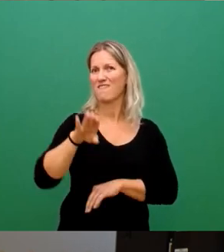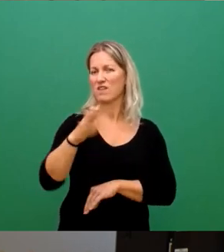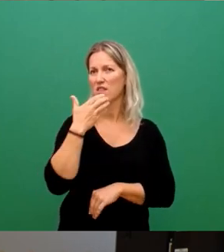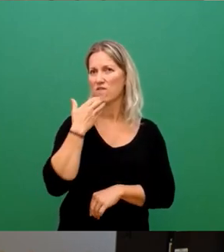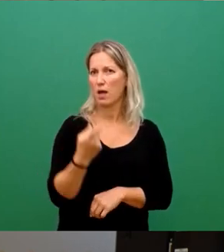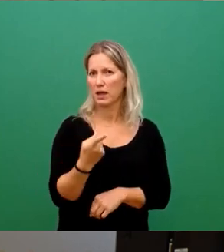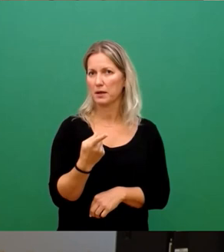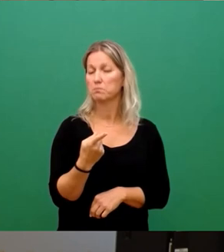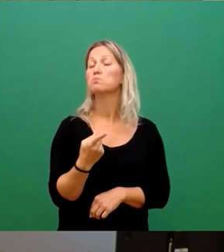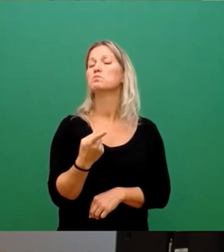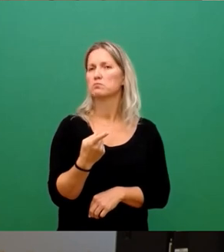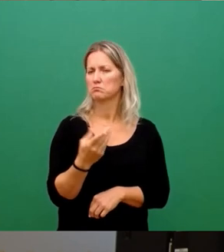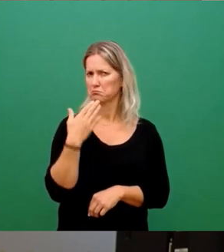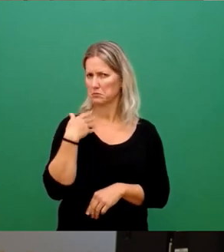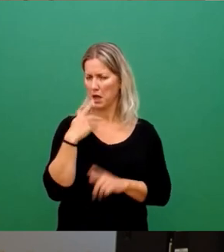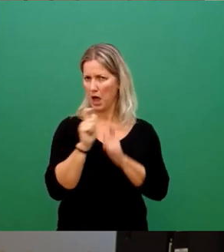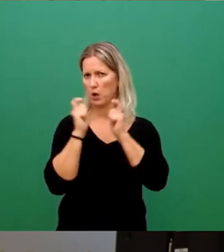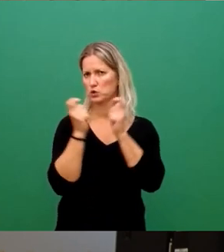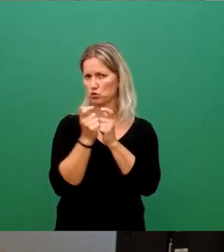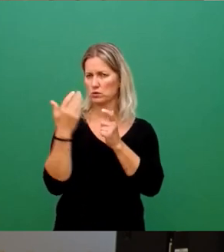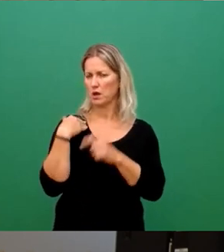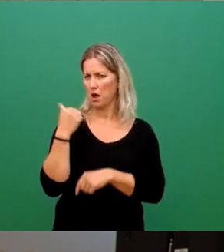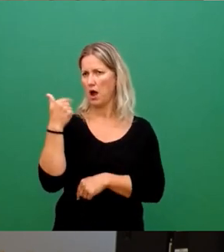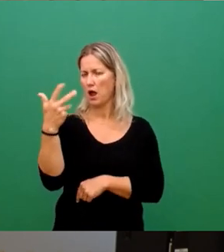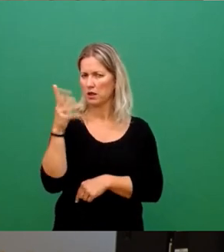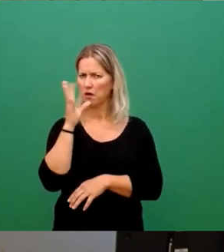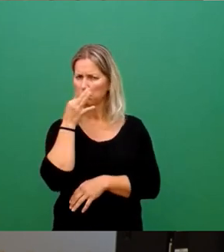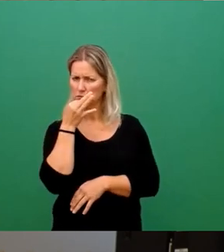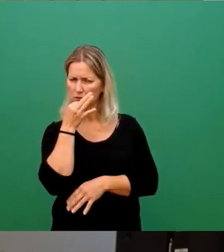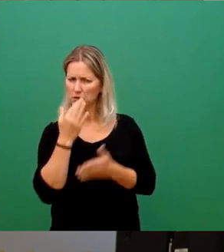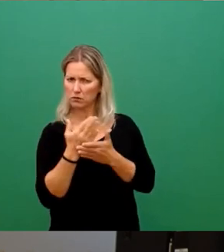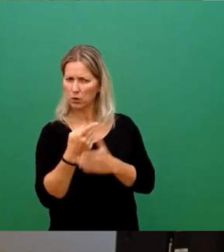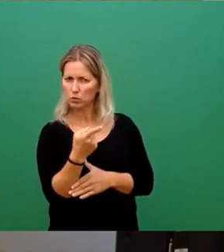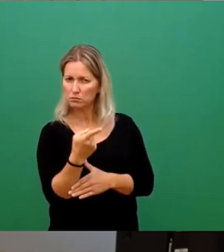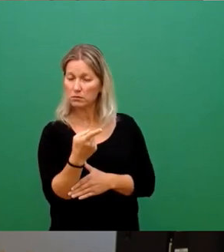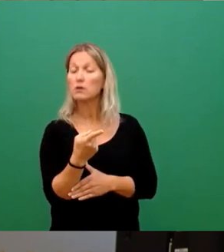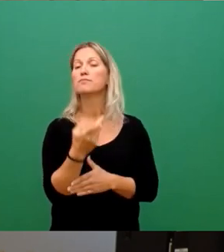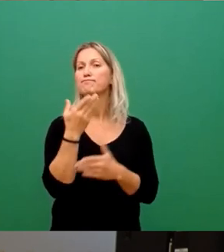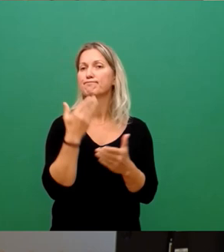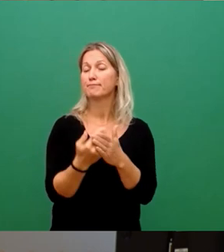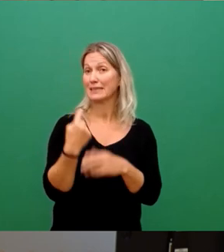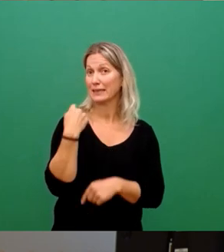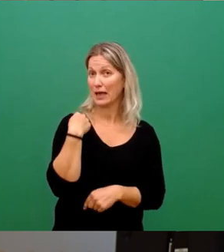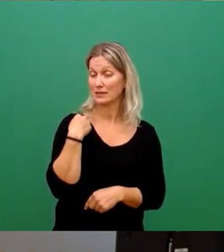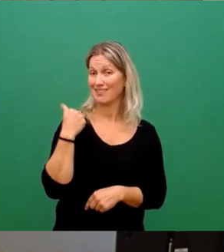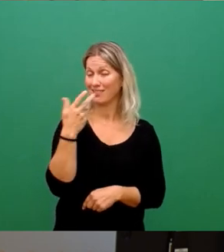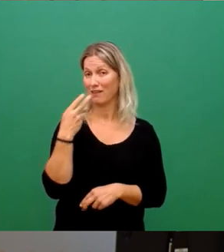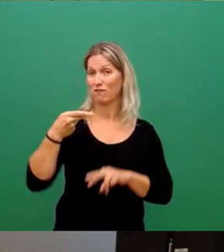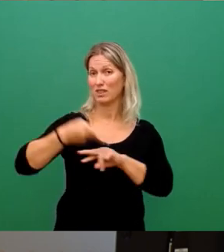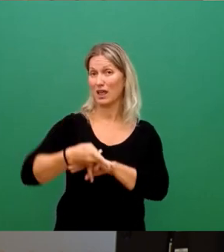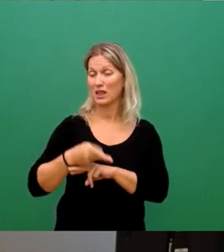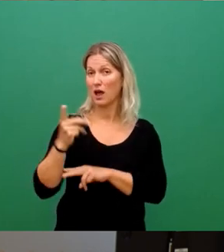Ausschuss doch einige Nachfragen provoziert. Das hat dazu geführt, dass gestern Vertreter der Sachsen-Energie in den Bauausschuss